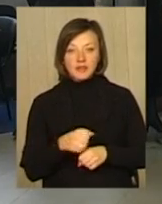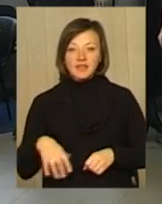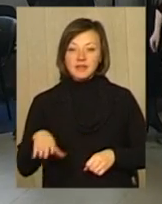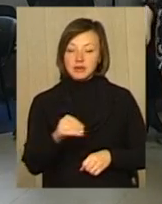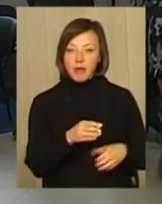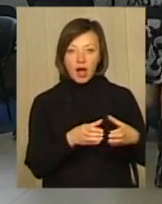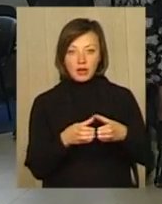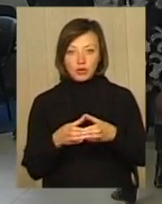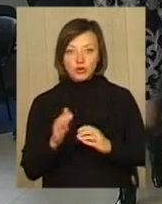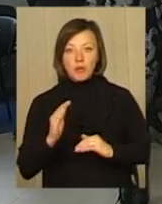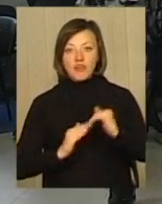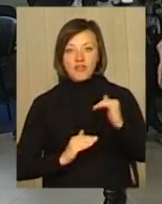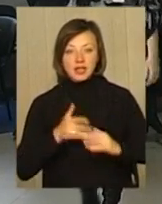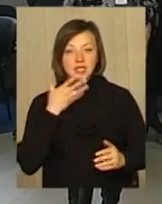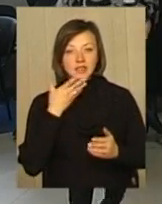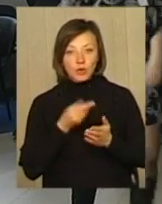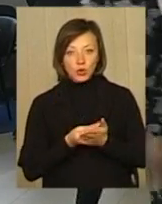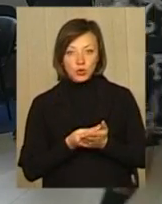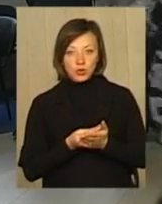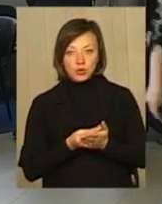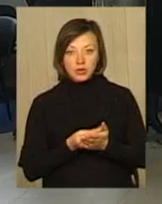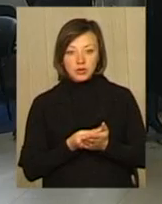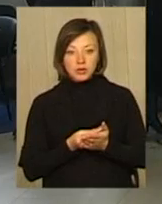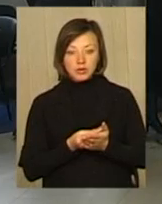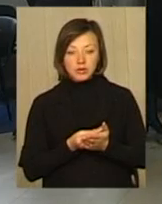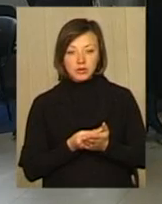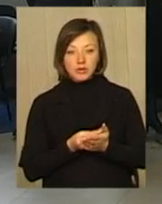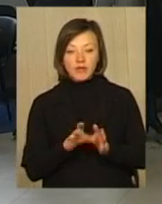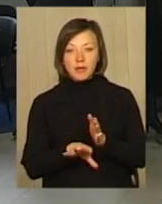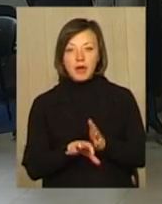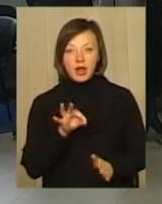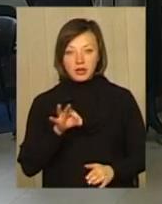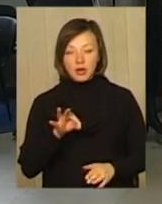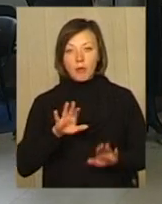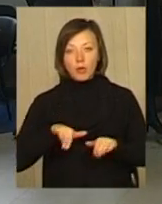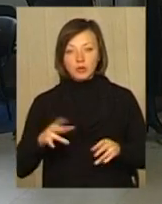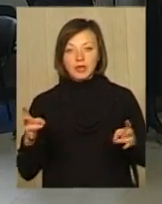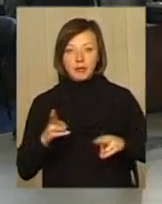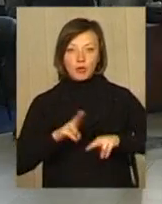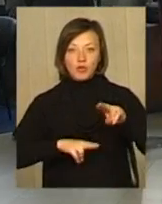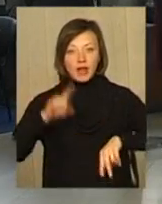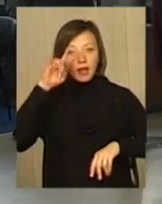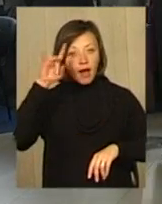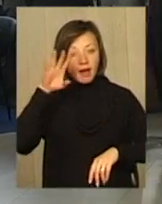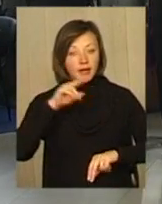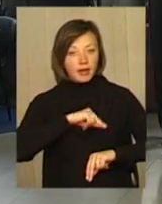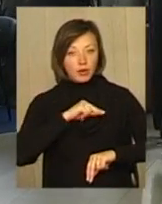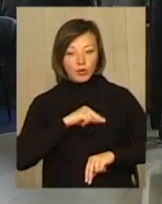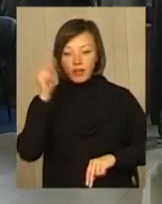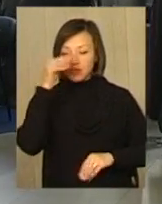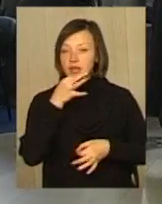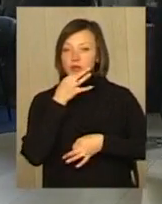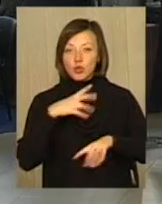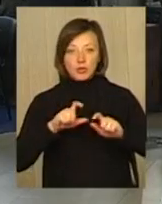категоріями, що професію свою, професію вибирати, кар'єру потім потрібно будувати. Навчаючись в будь-якому